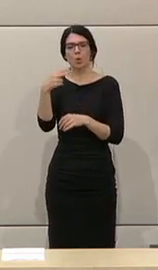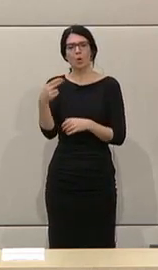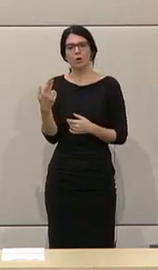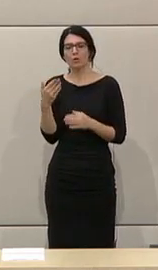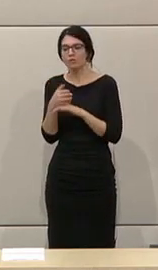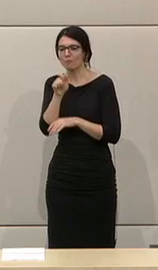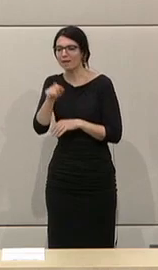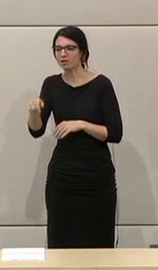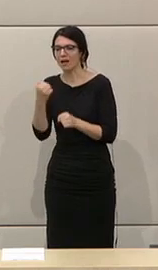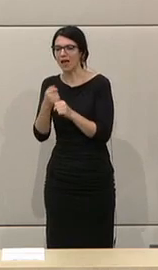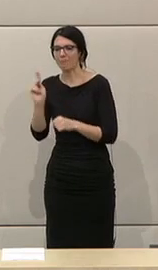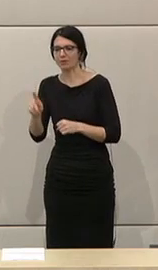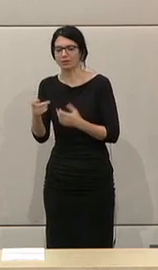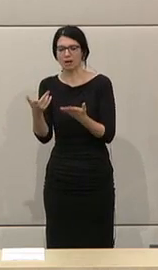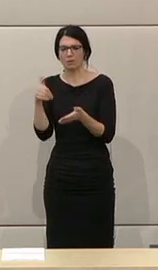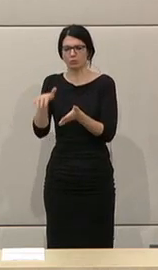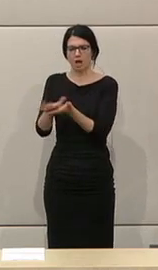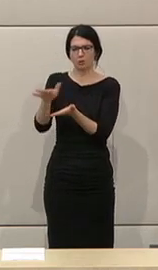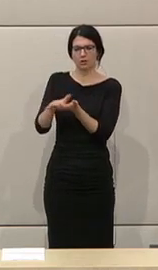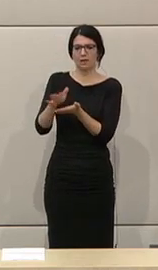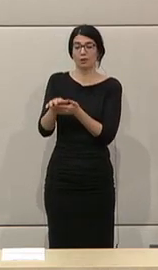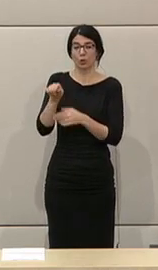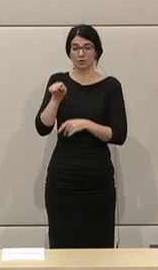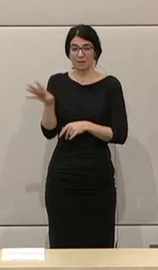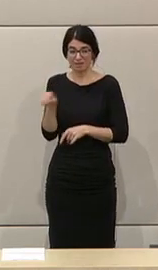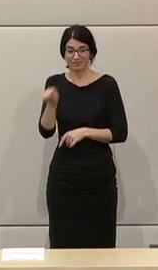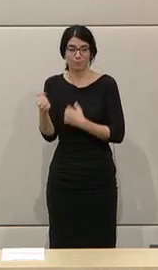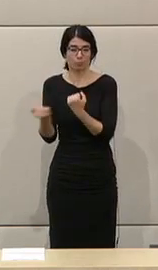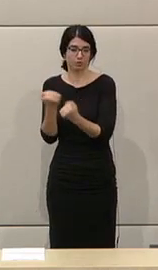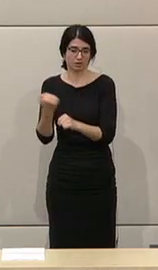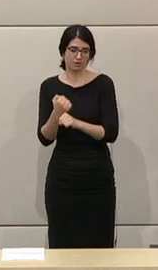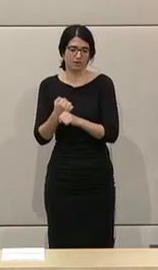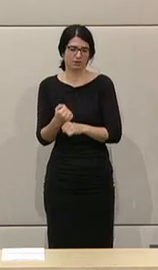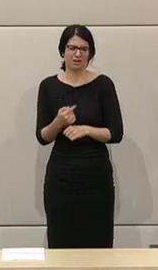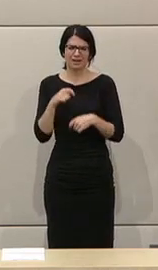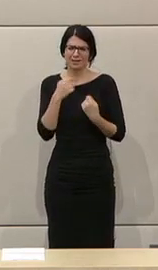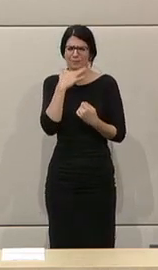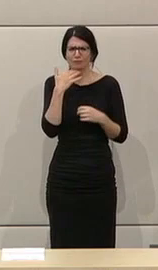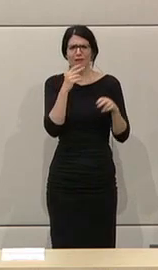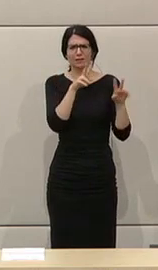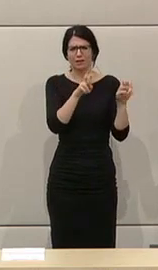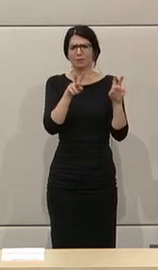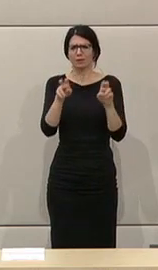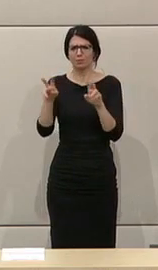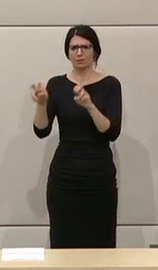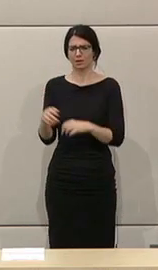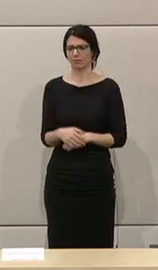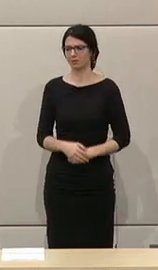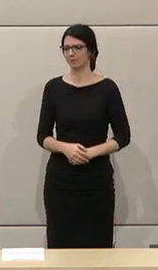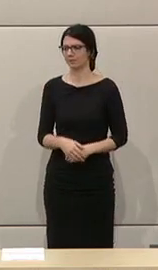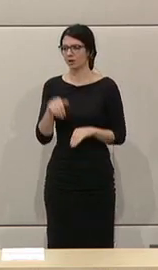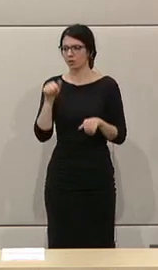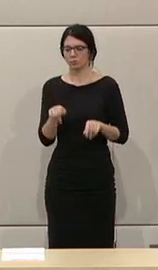oder davon ein Großteil für Personalkosten aufwendet und damit Politik machen kann. Also es gibt so viele Themen und das ist völlig richtig, wir müssen darüber